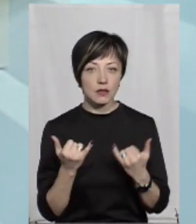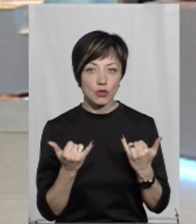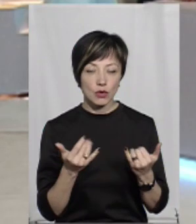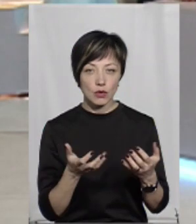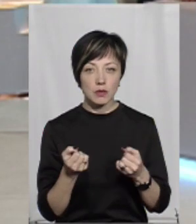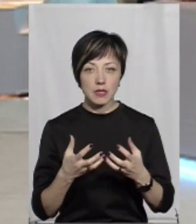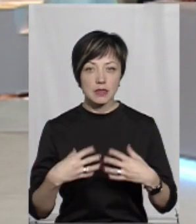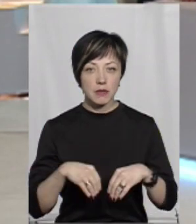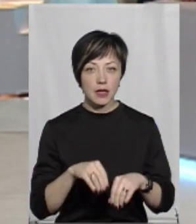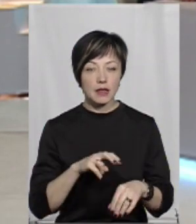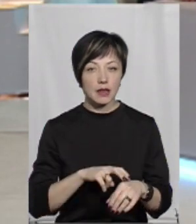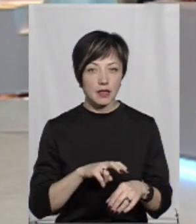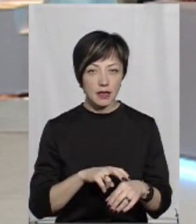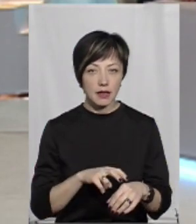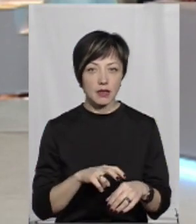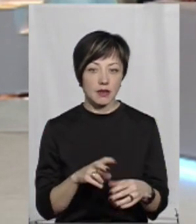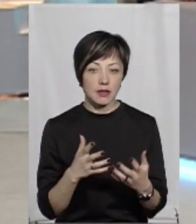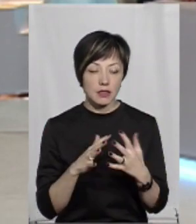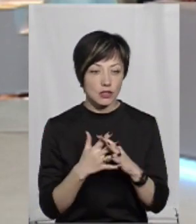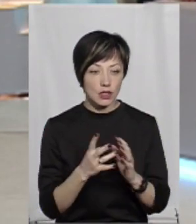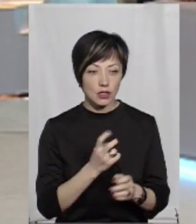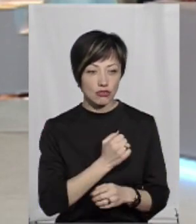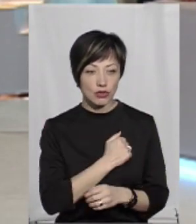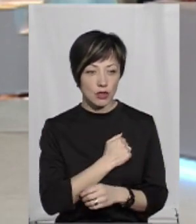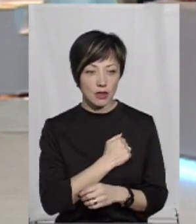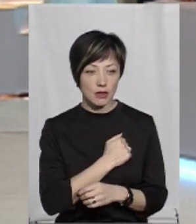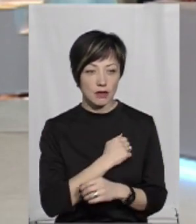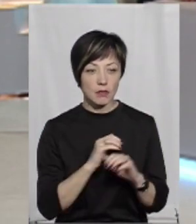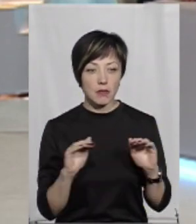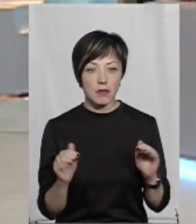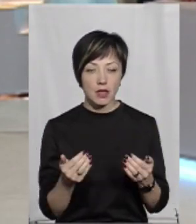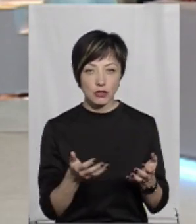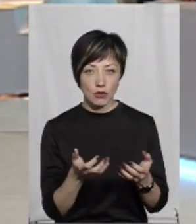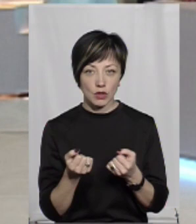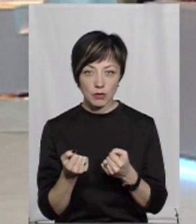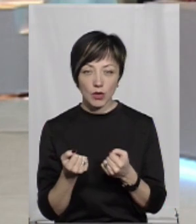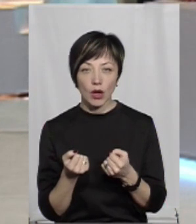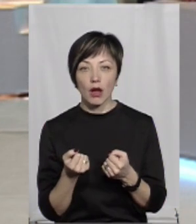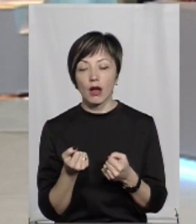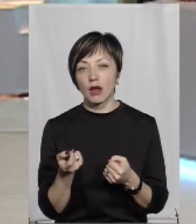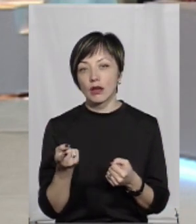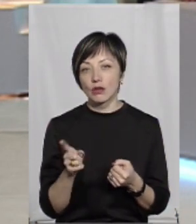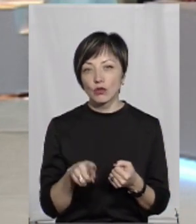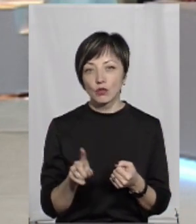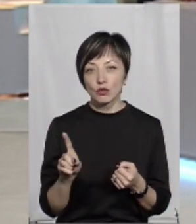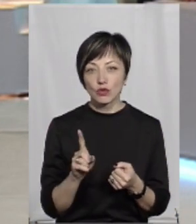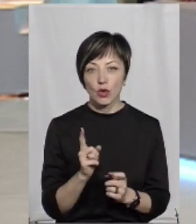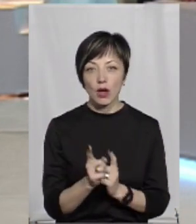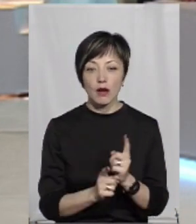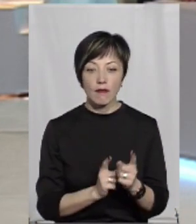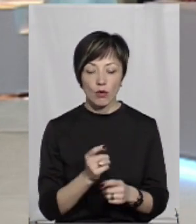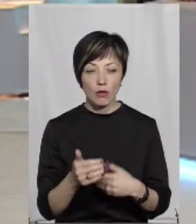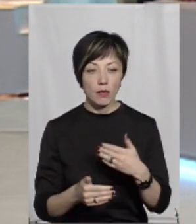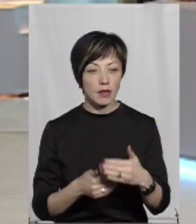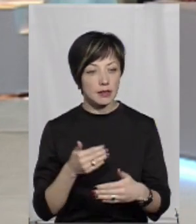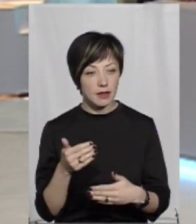сьогодні отримує сімейний лікар. На селі, на жаль, менше отримують, тому що реформа